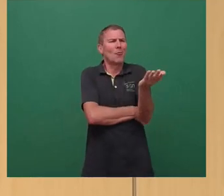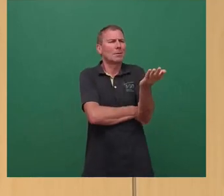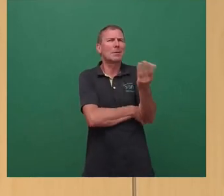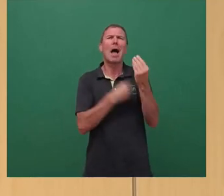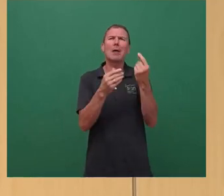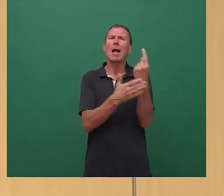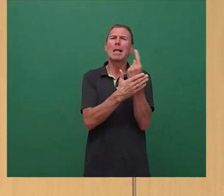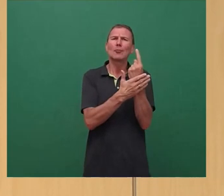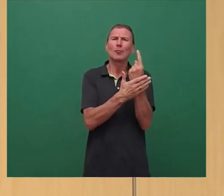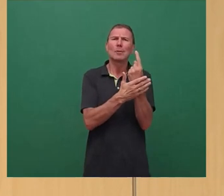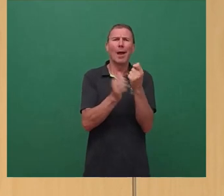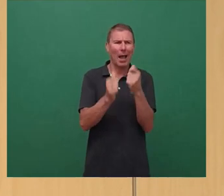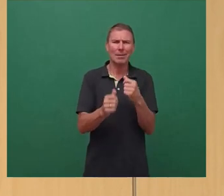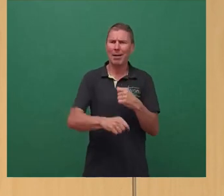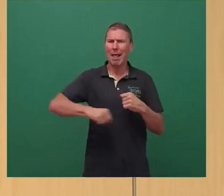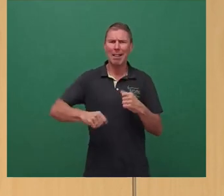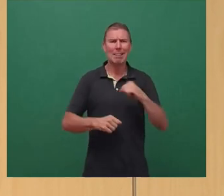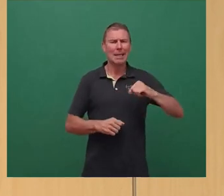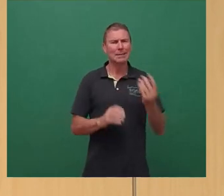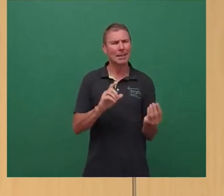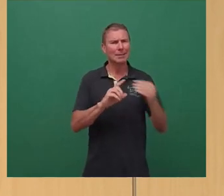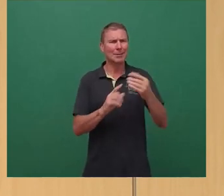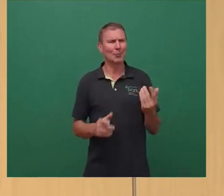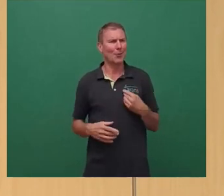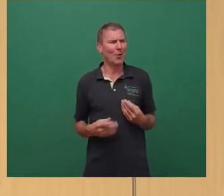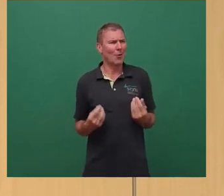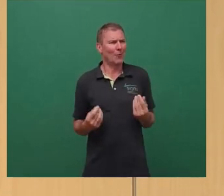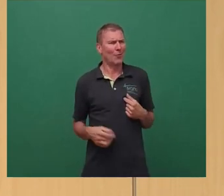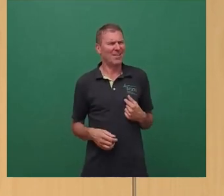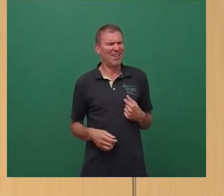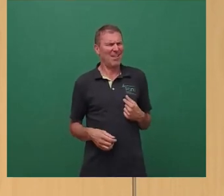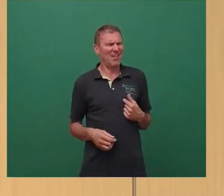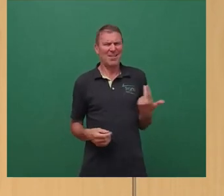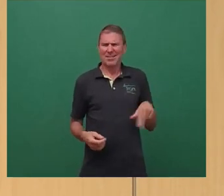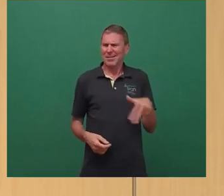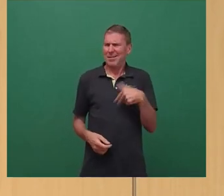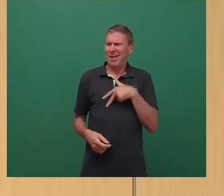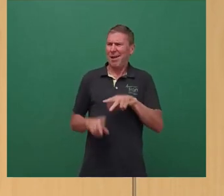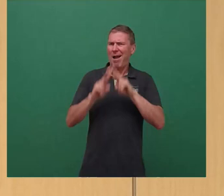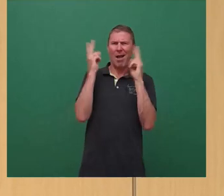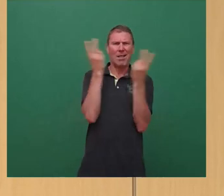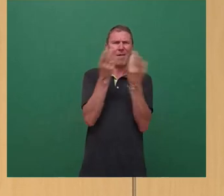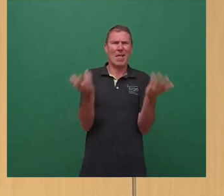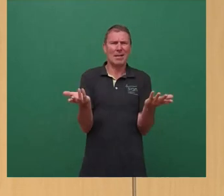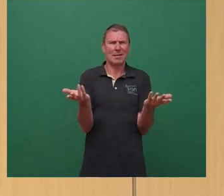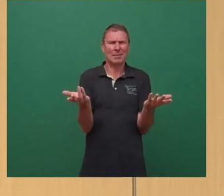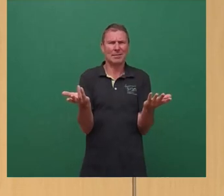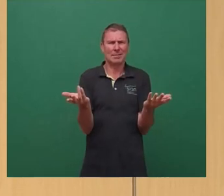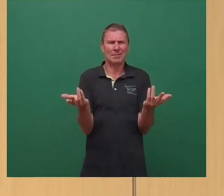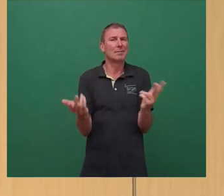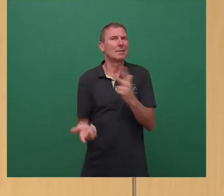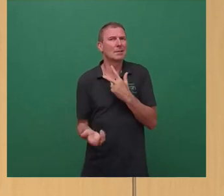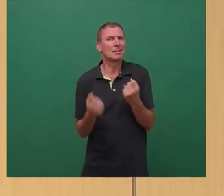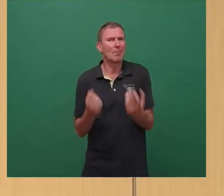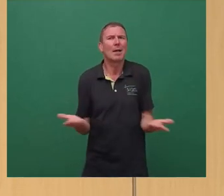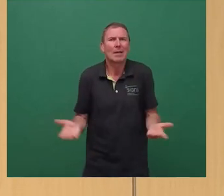noch den Antrag der Linken dazu nimmt, fühlen wir sich irgendwie in einer anderen nicht realen Welt, die da zusammengebastelt wird. Was ist denn tatsächlich passiert?